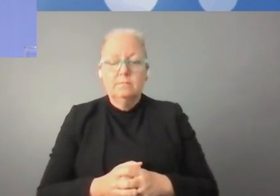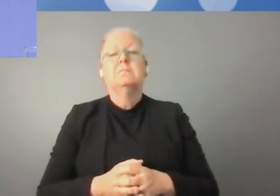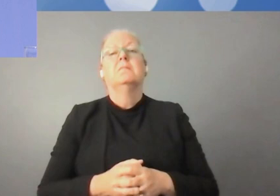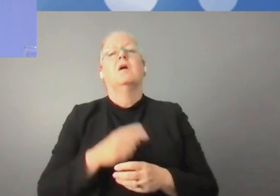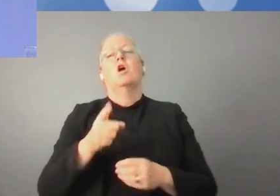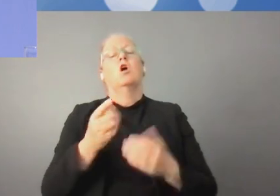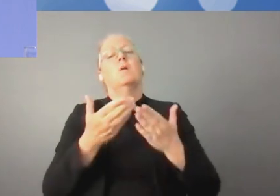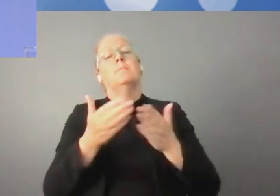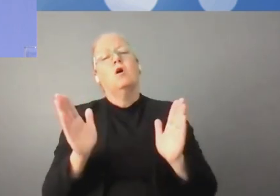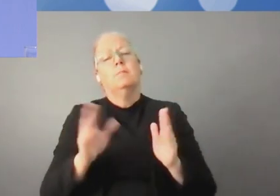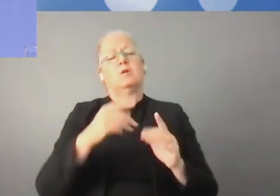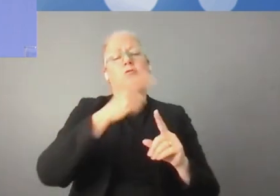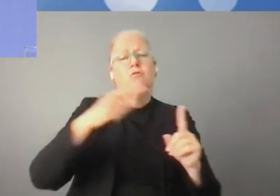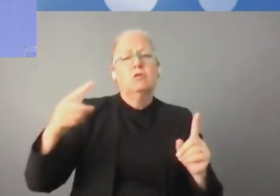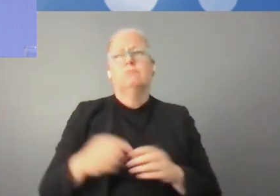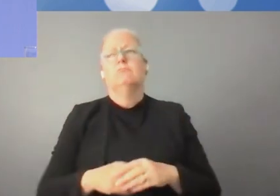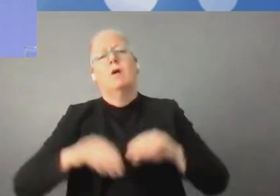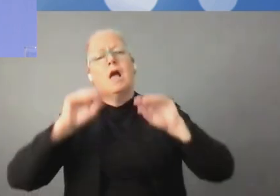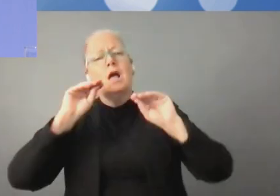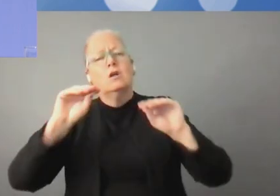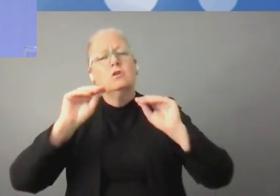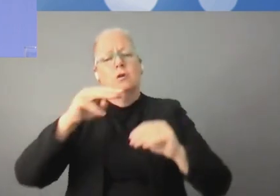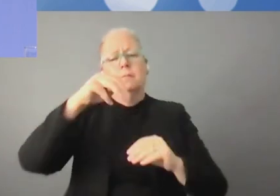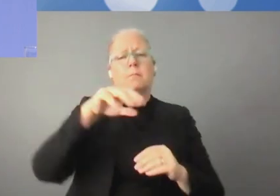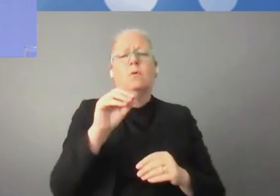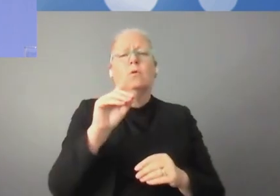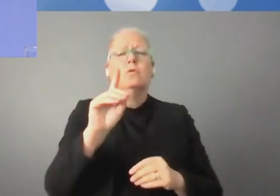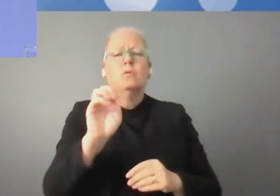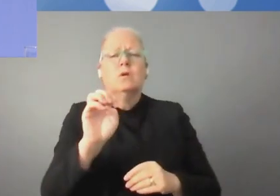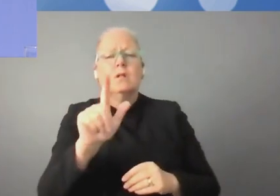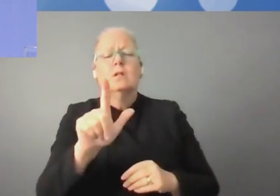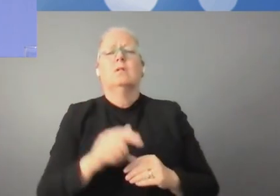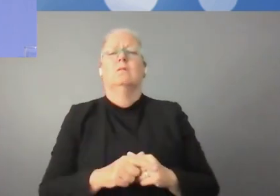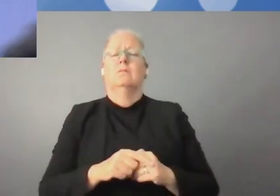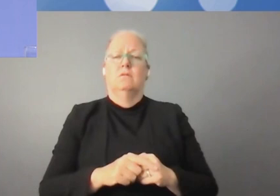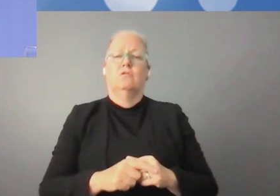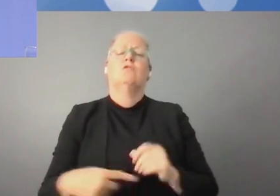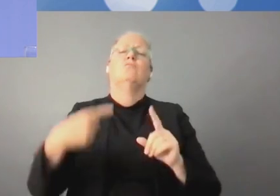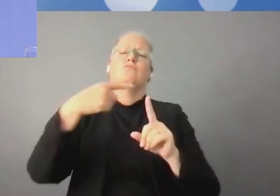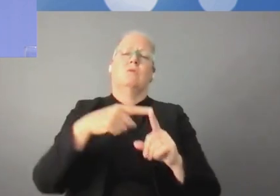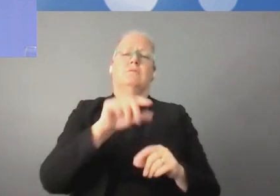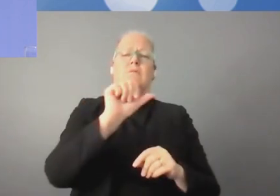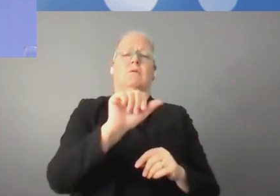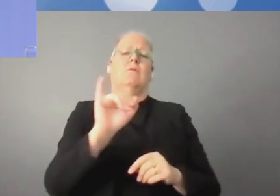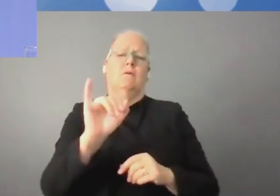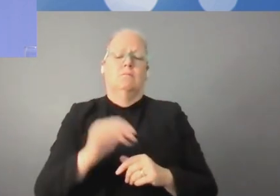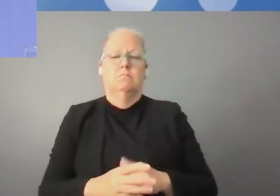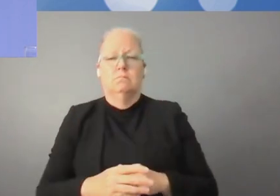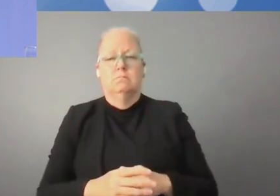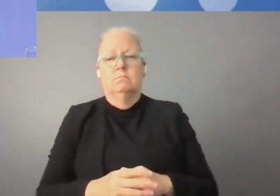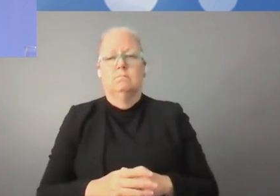deuxième danger, c'est le détournement. Nos amis anglo-saxons disent la weaponization. Oui, il y a des